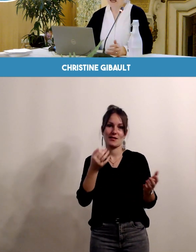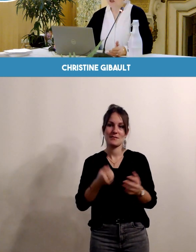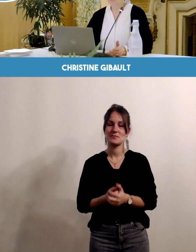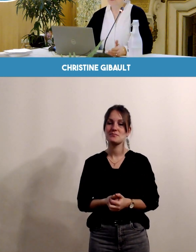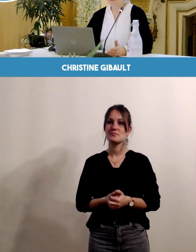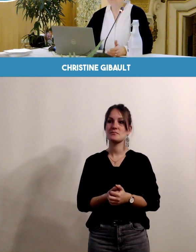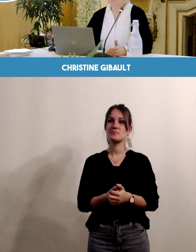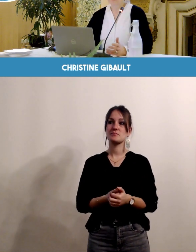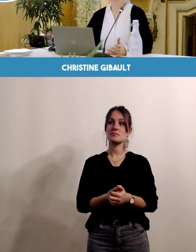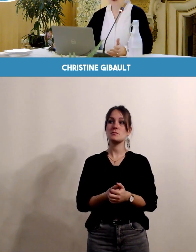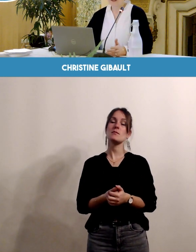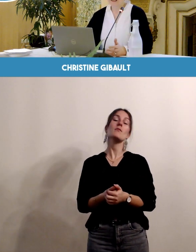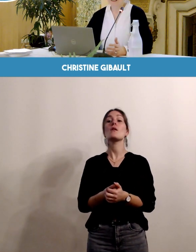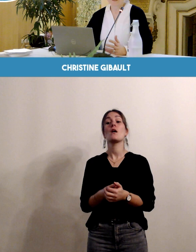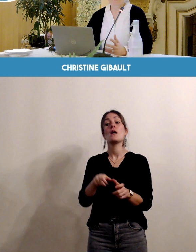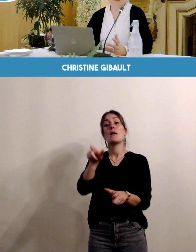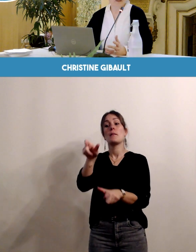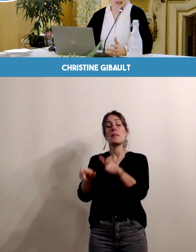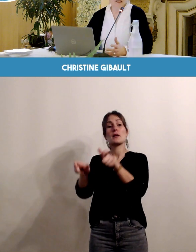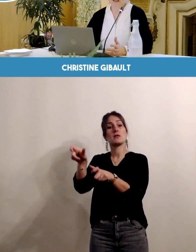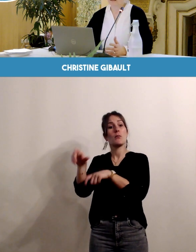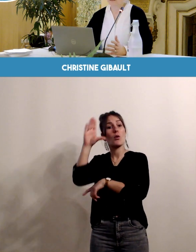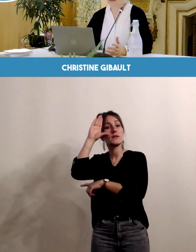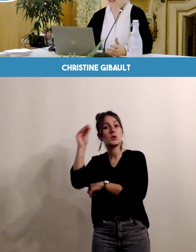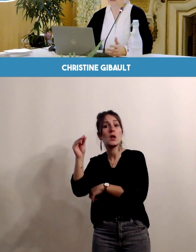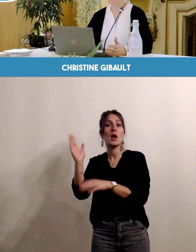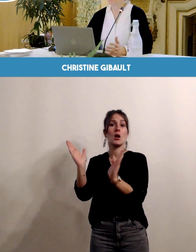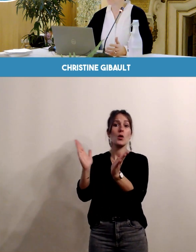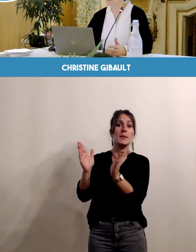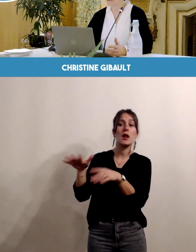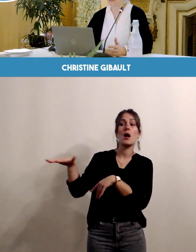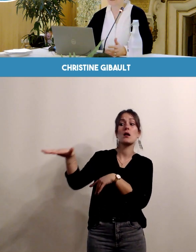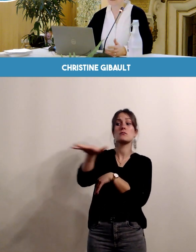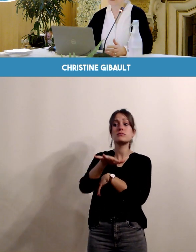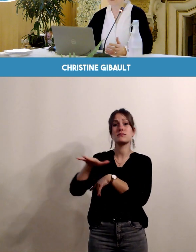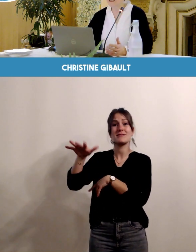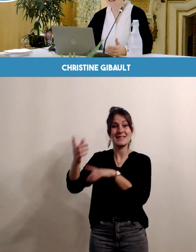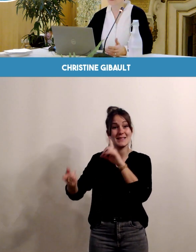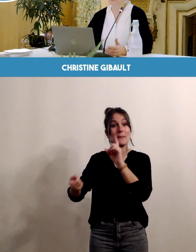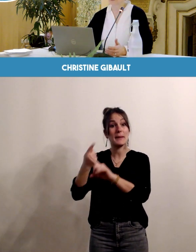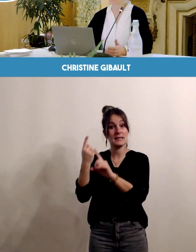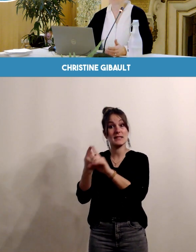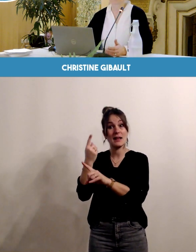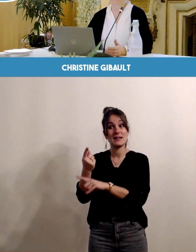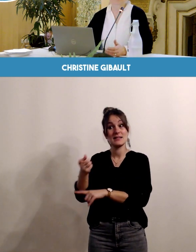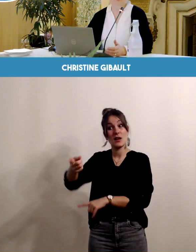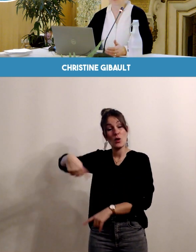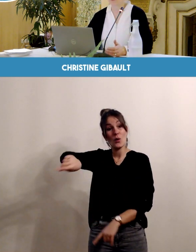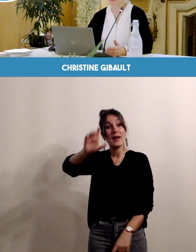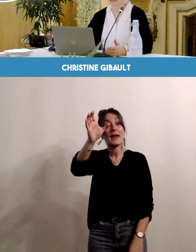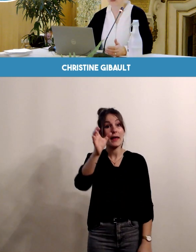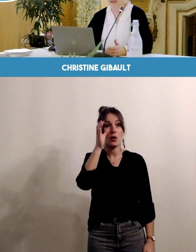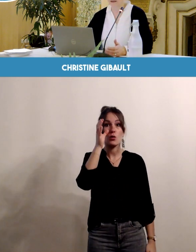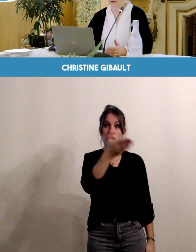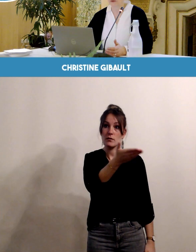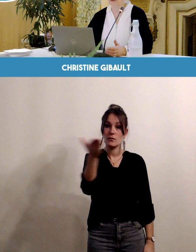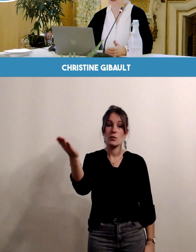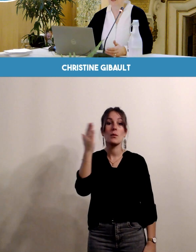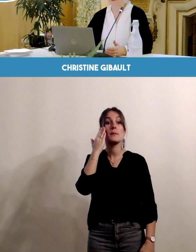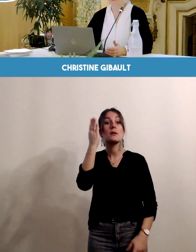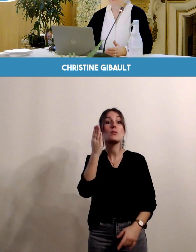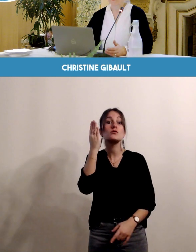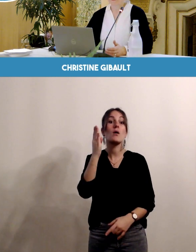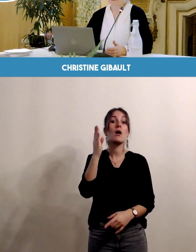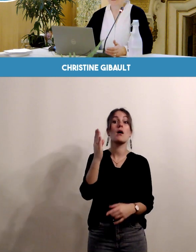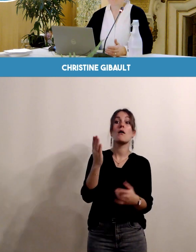Il y un réseau de professionnels ville-hôpital qui est très vaste, diversifié, spécialisé, il est à votre écoute pour répondre à vos besoins et à vos attentes.